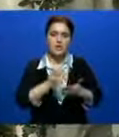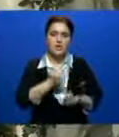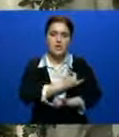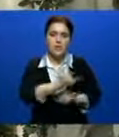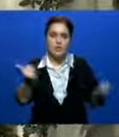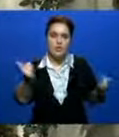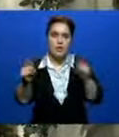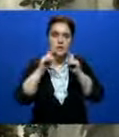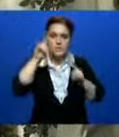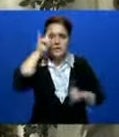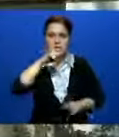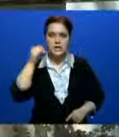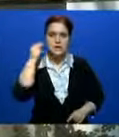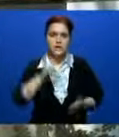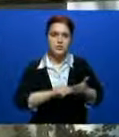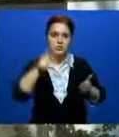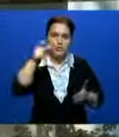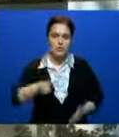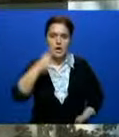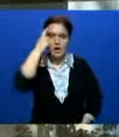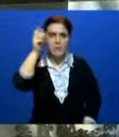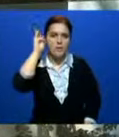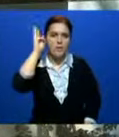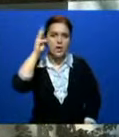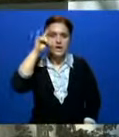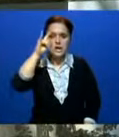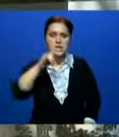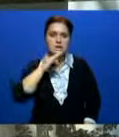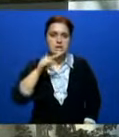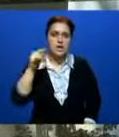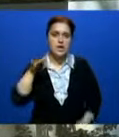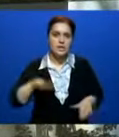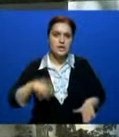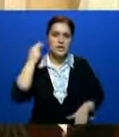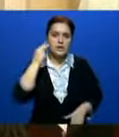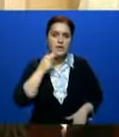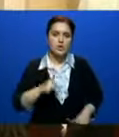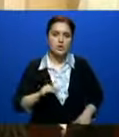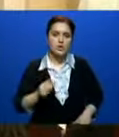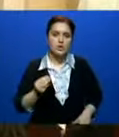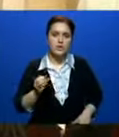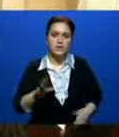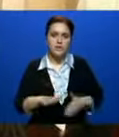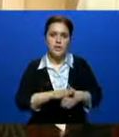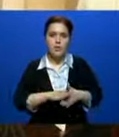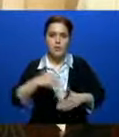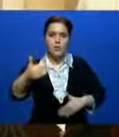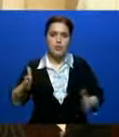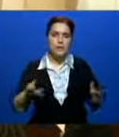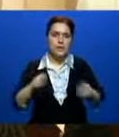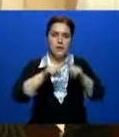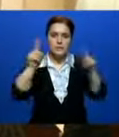для казахстанских и китайских журналистов, объявил посол Казахстана в Китае Шахрат Нурешев. При необходимости урны для